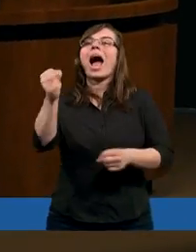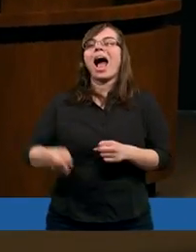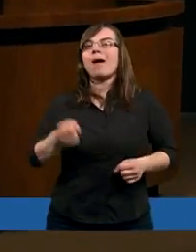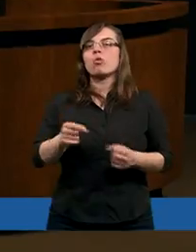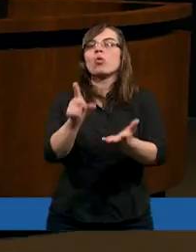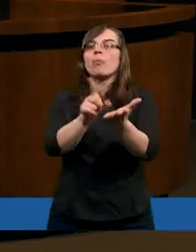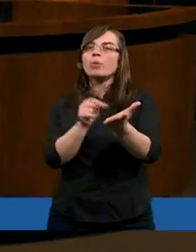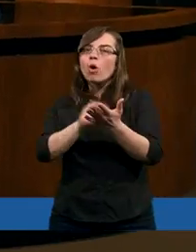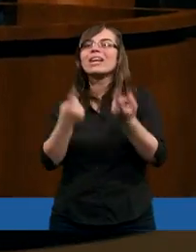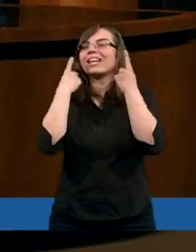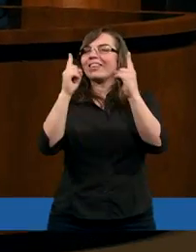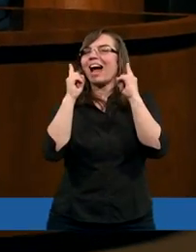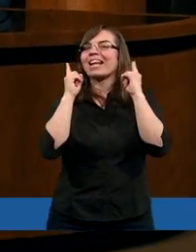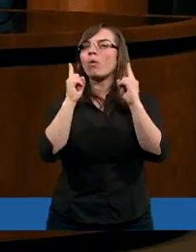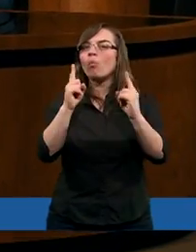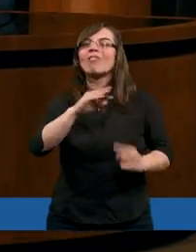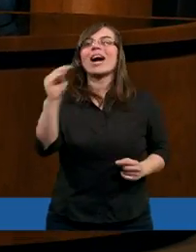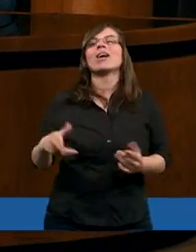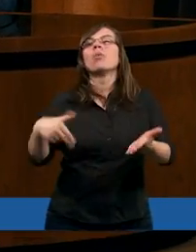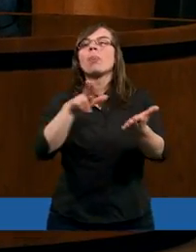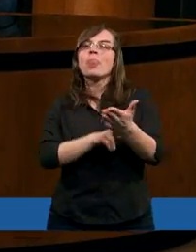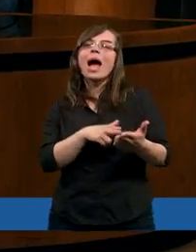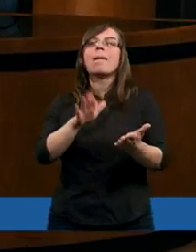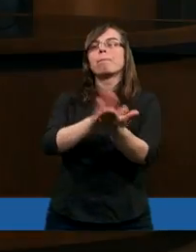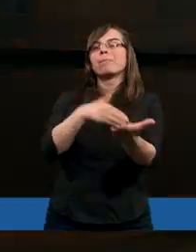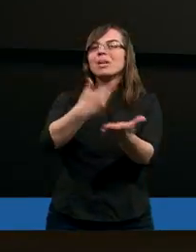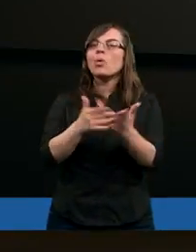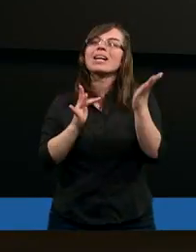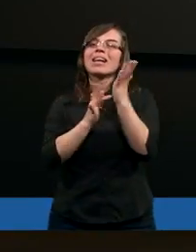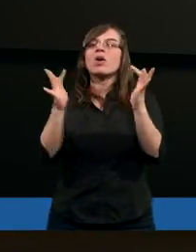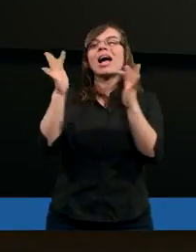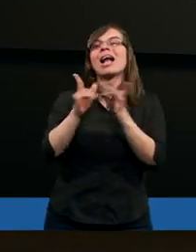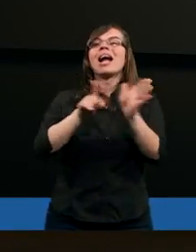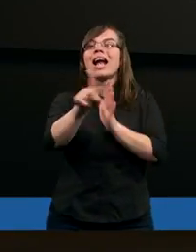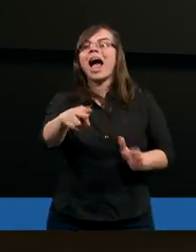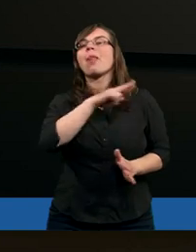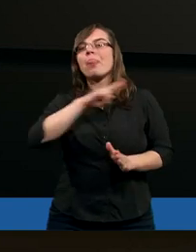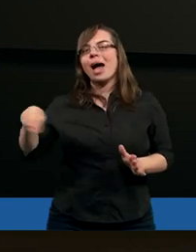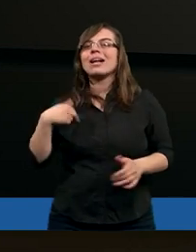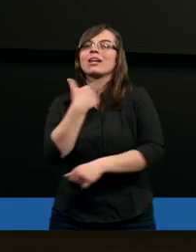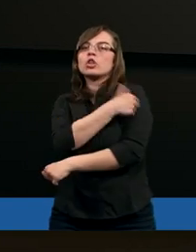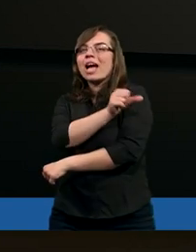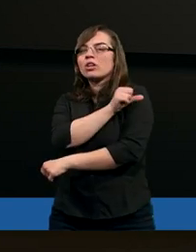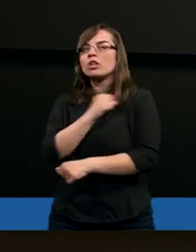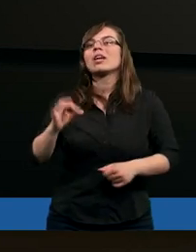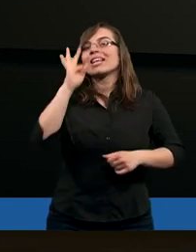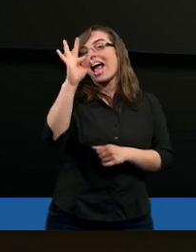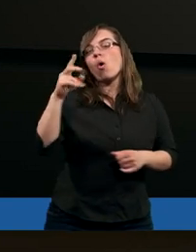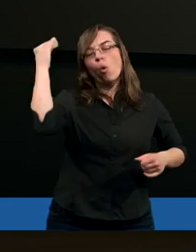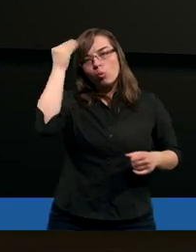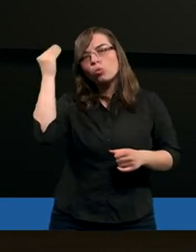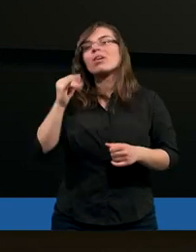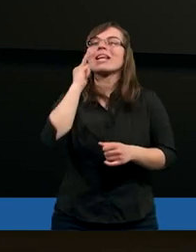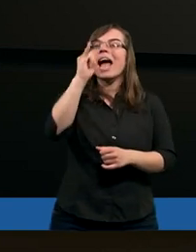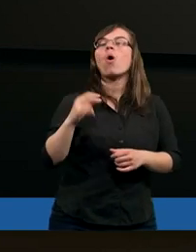I apostoł Piotr zwraca uwagę na przykład Jezusa dla nas, chrześcijan, Jego